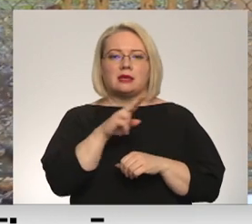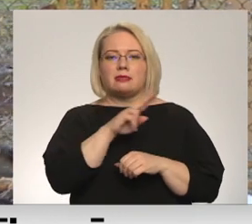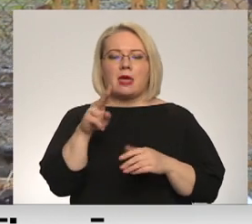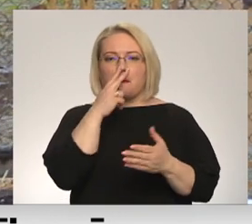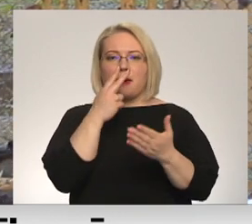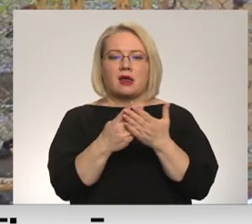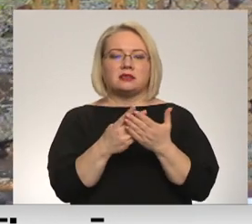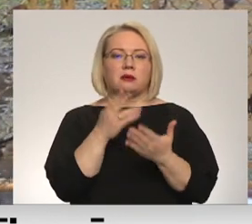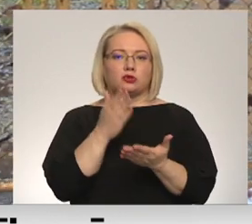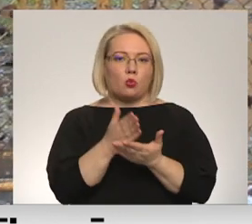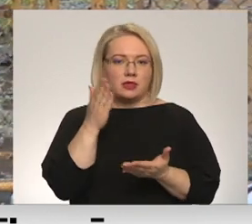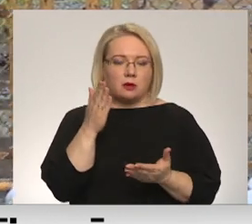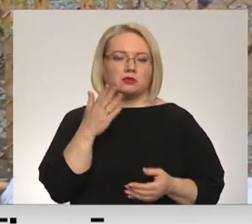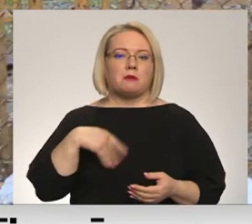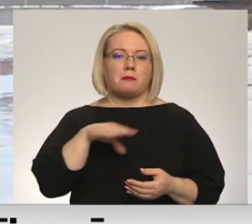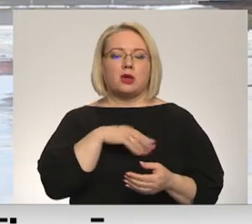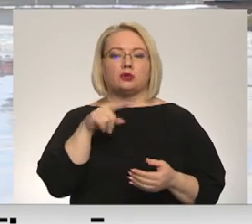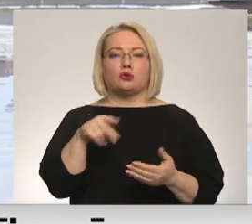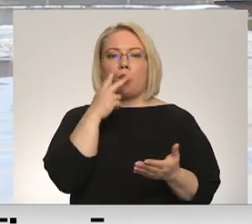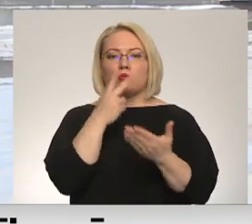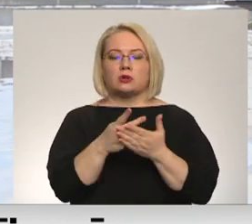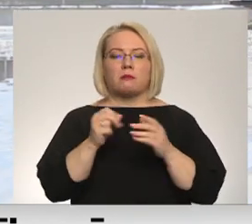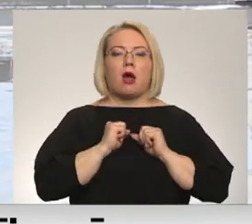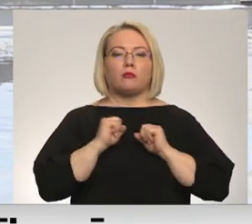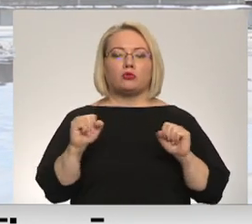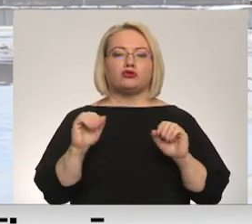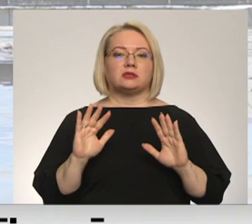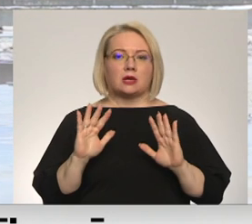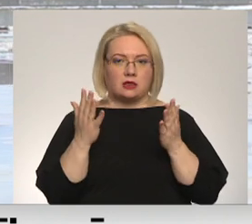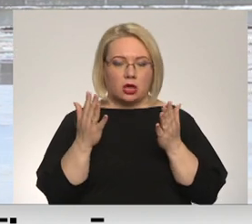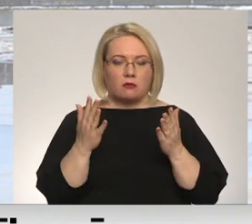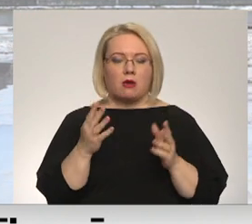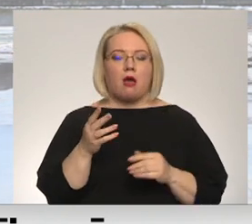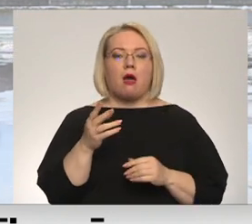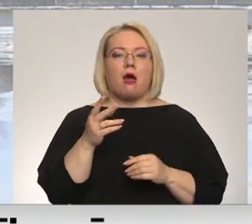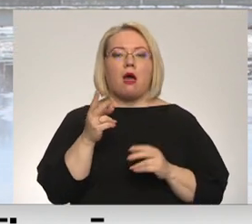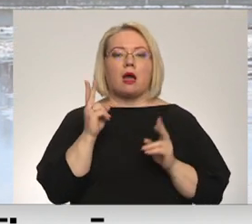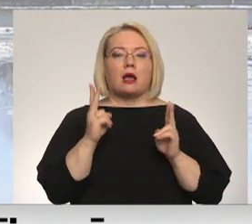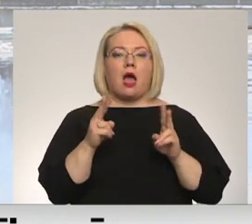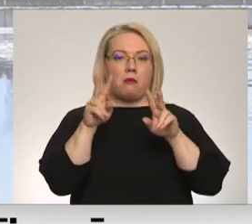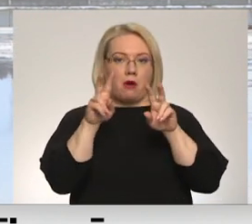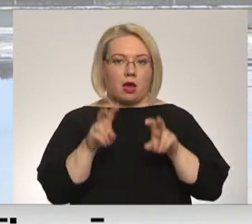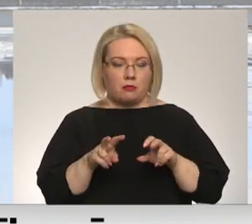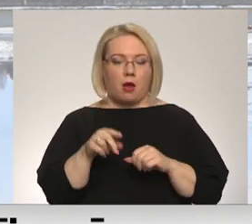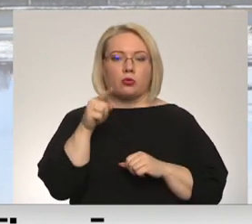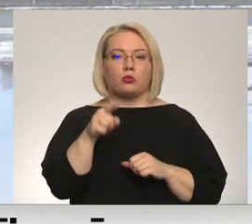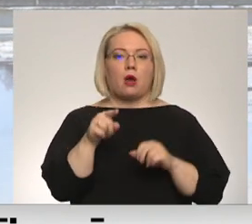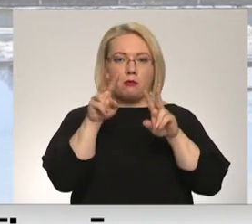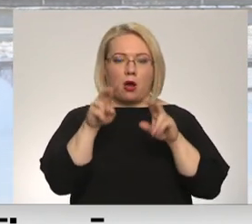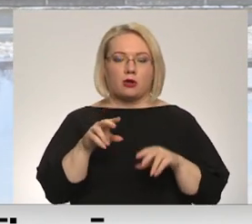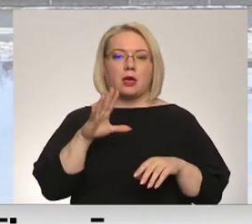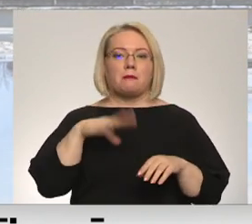notikums. Mēs to uzskatām par apdrošināšanas gadījumu. Kā mēs to pārbaudam? Mēs to pārbaudam pēc